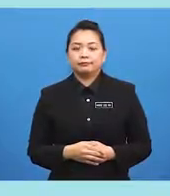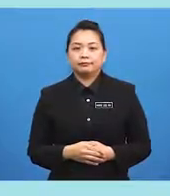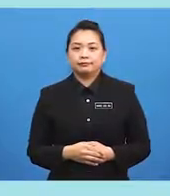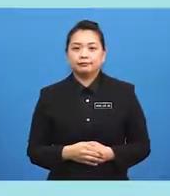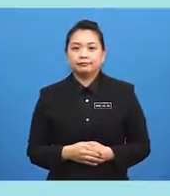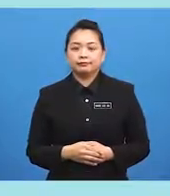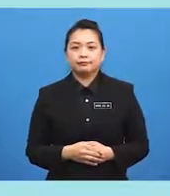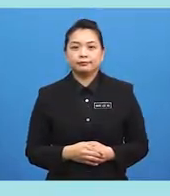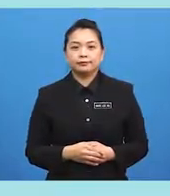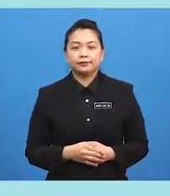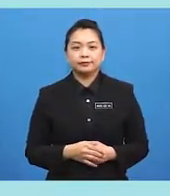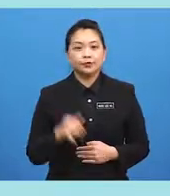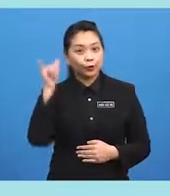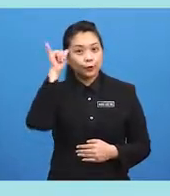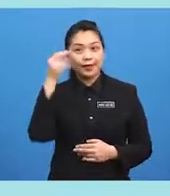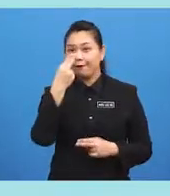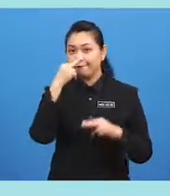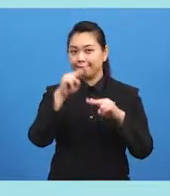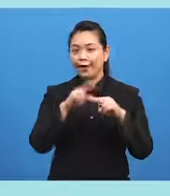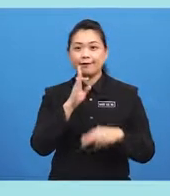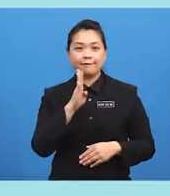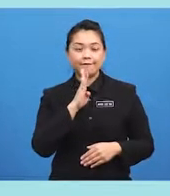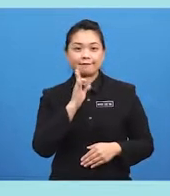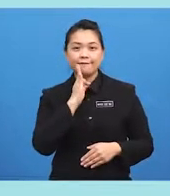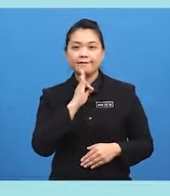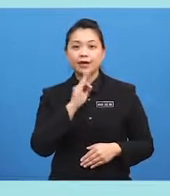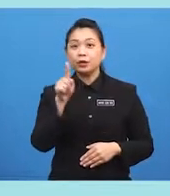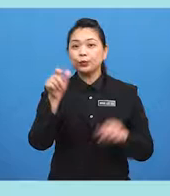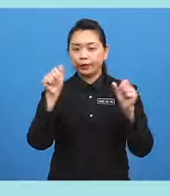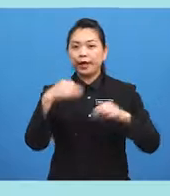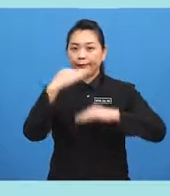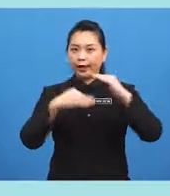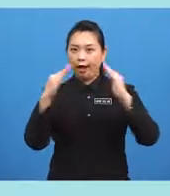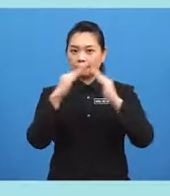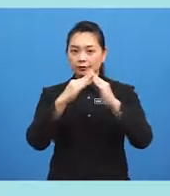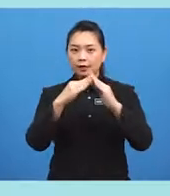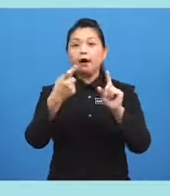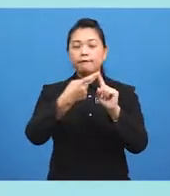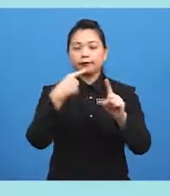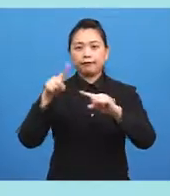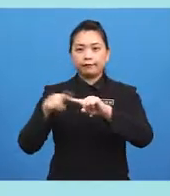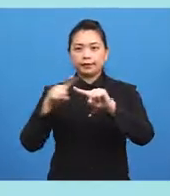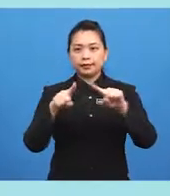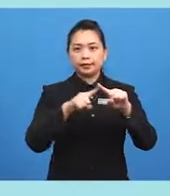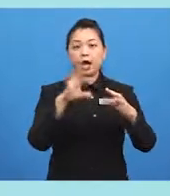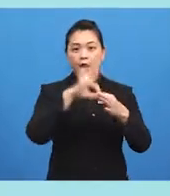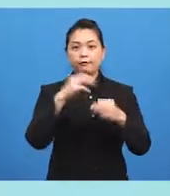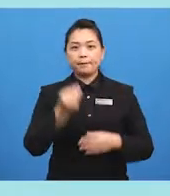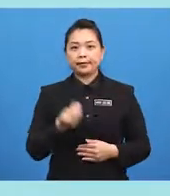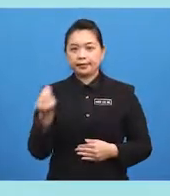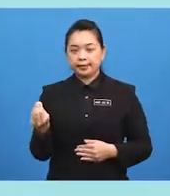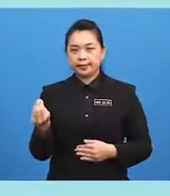YOLO's fun fact. fact. You can build houses... ...from a variety of materials.